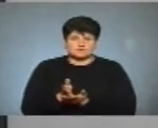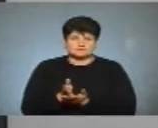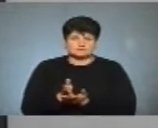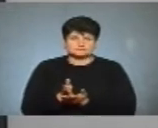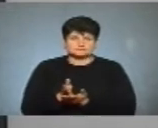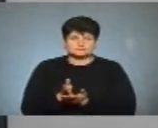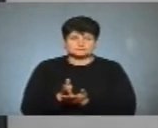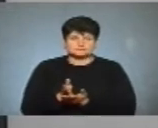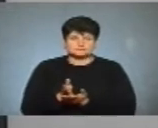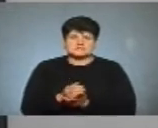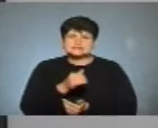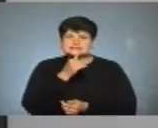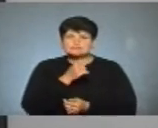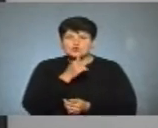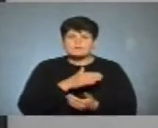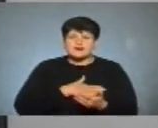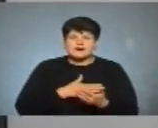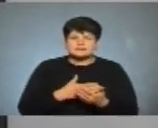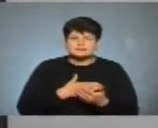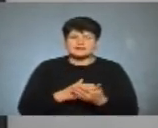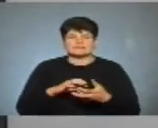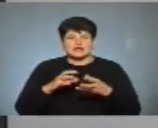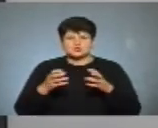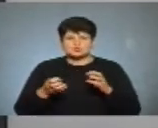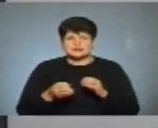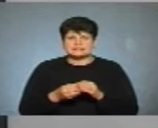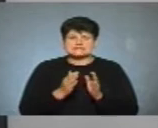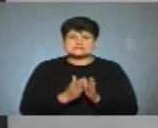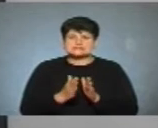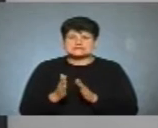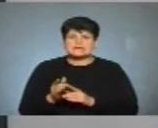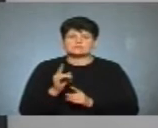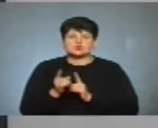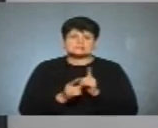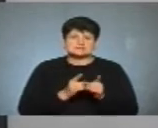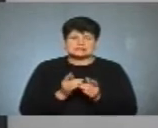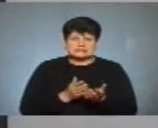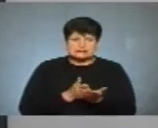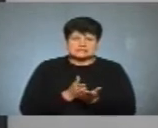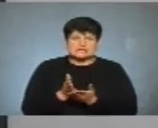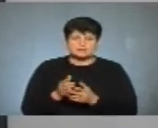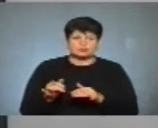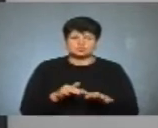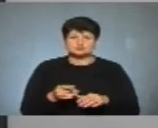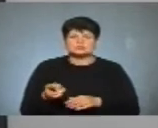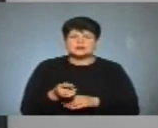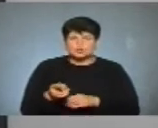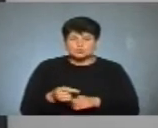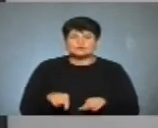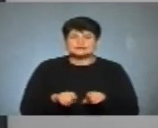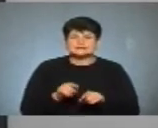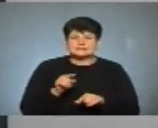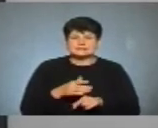спроба активна і результативна системно змінити напрямок руху Тернополя, так як,